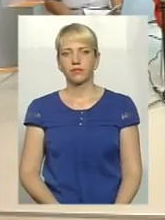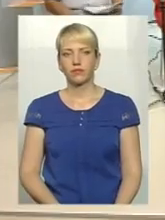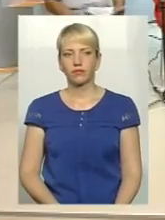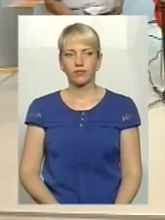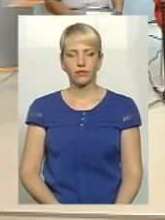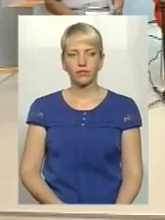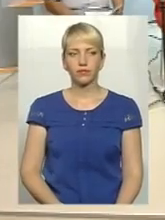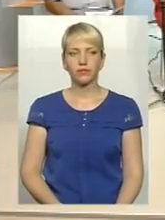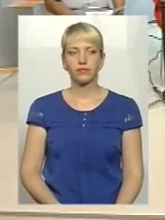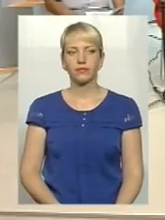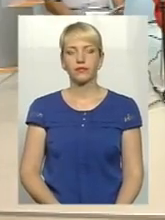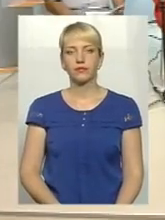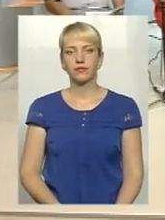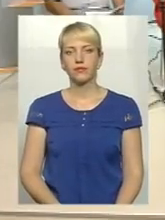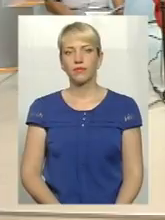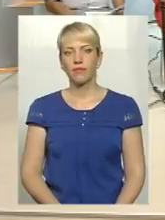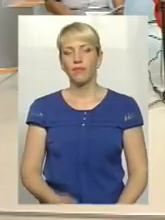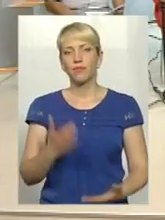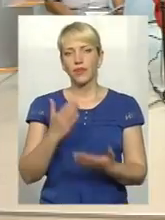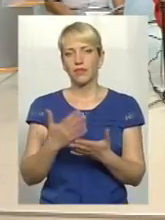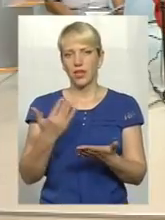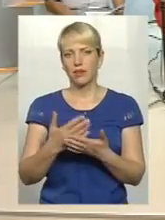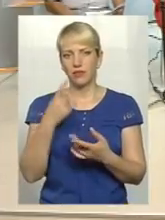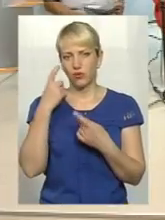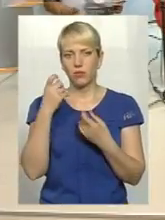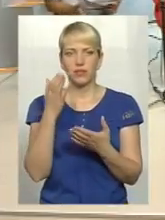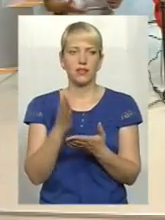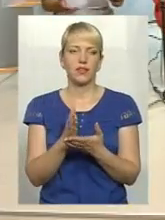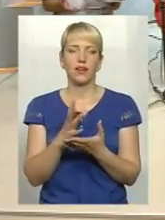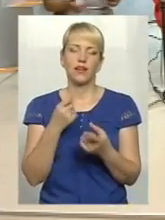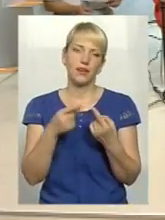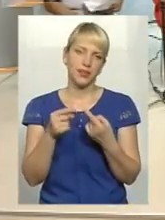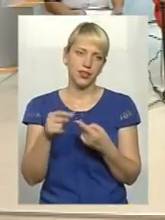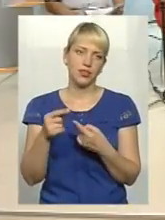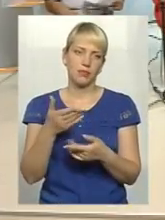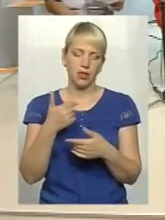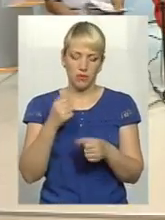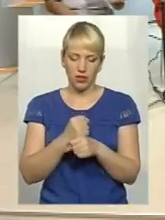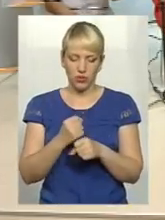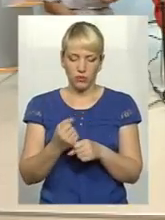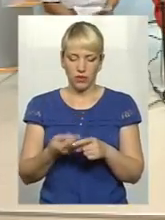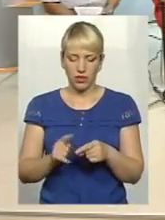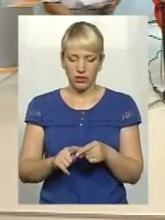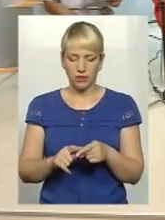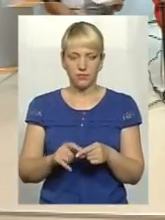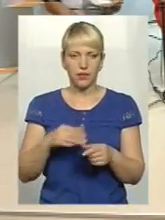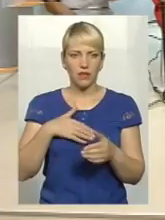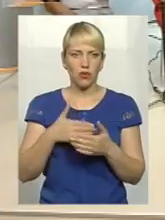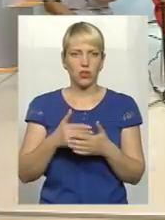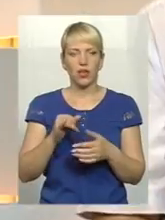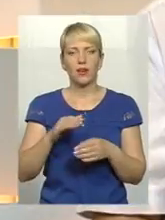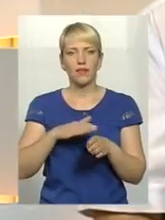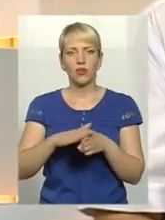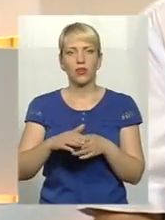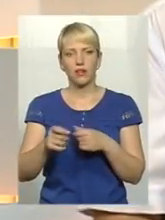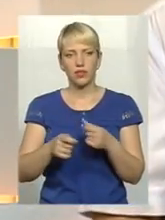якби, ну, тобто, він вже приходить, я думаю, що певна інформація в нього є, а все інше, вже ми працюємо на тим, і волонтери, і органи державної виконавчої